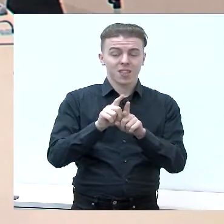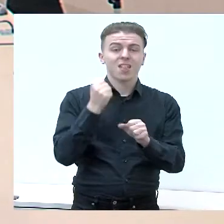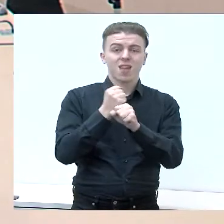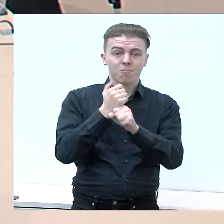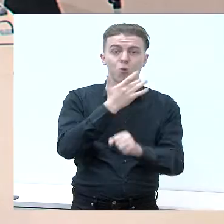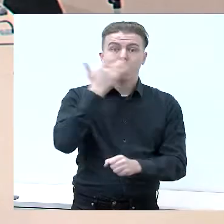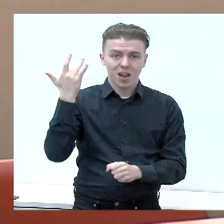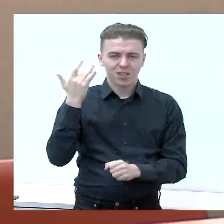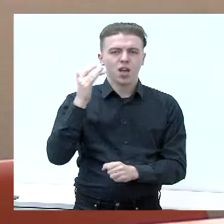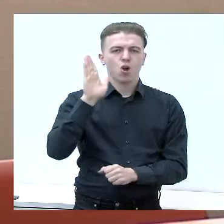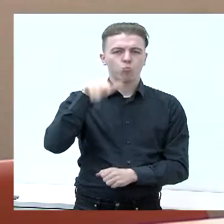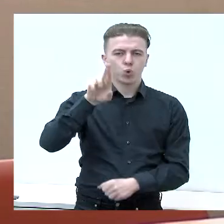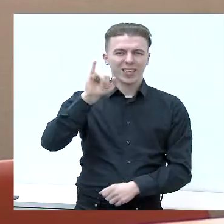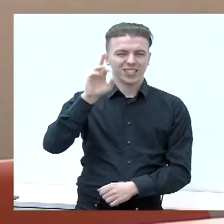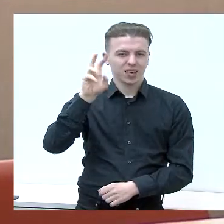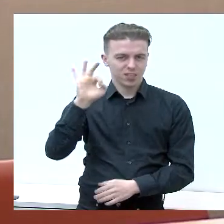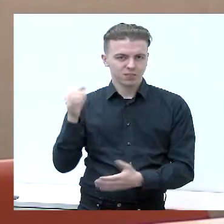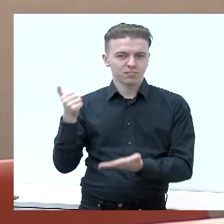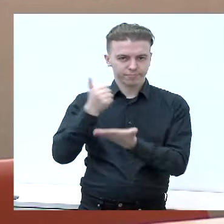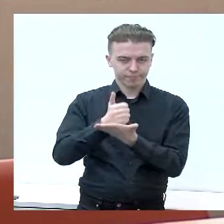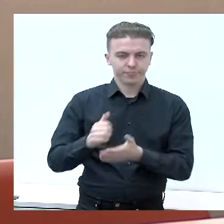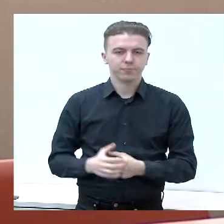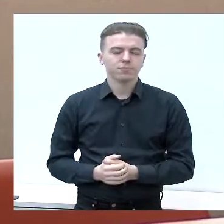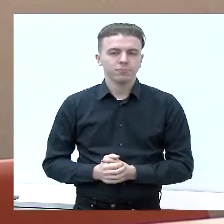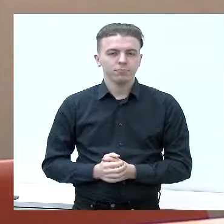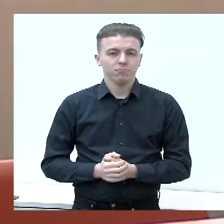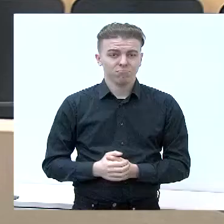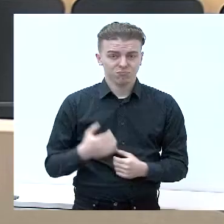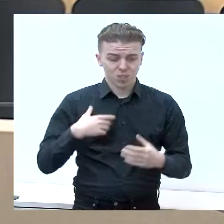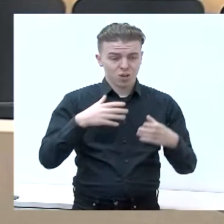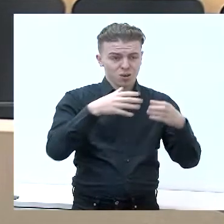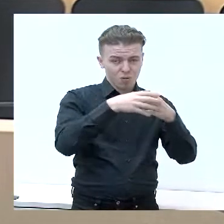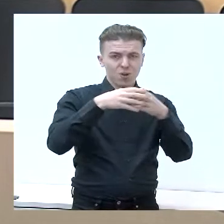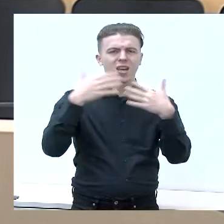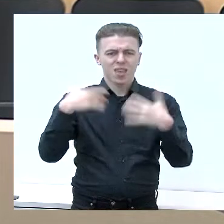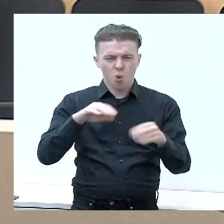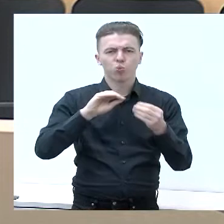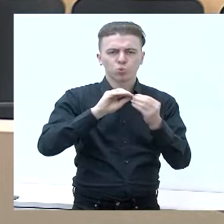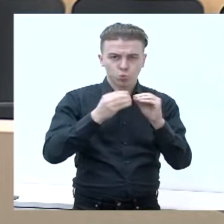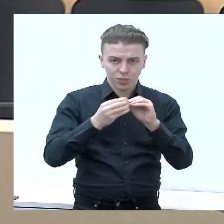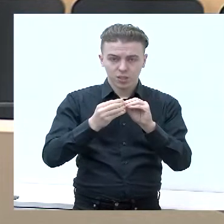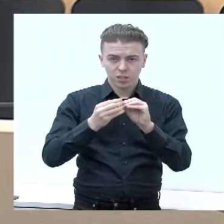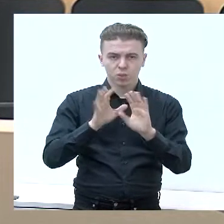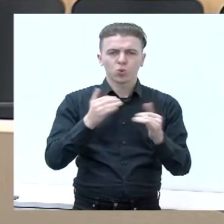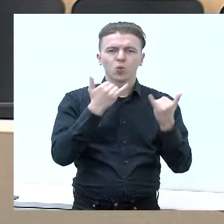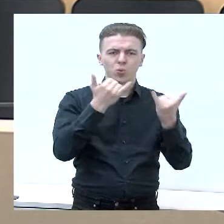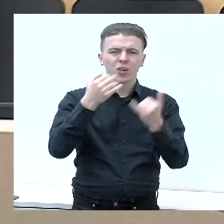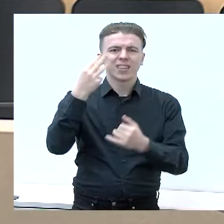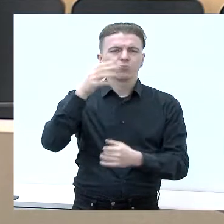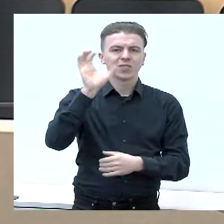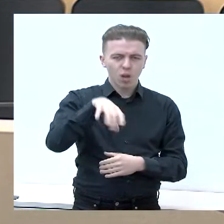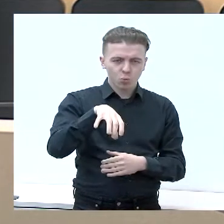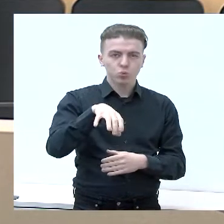Antanas Burinskas. Mes su komandomis, su supartijomis sutarėme, kad skirstume po 30 sekundžių kiekvienai